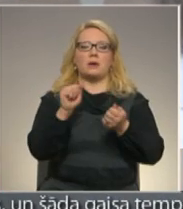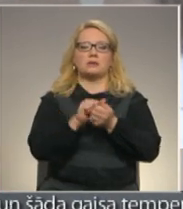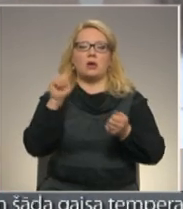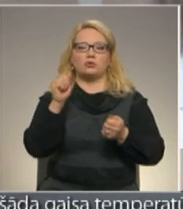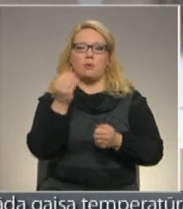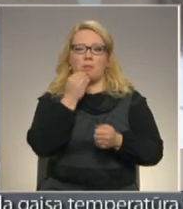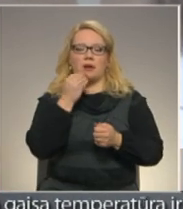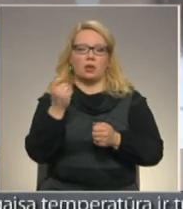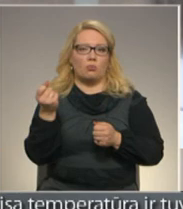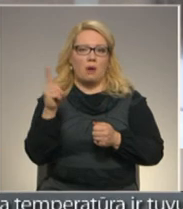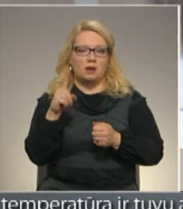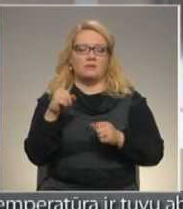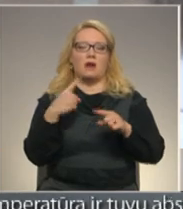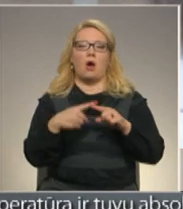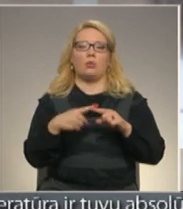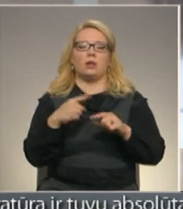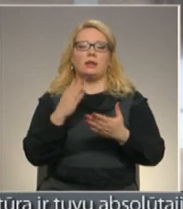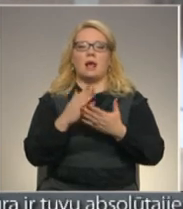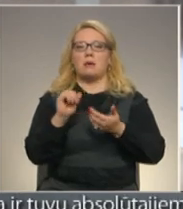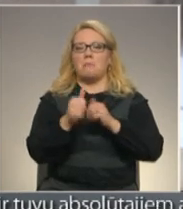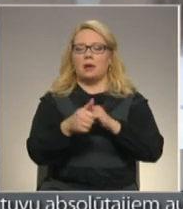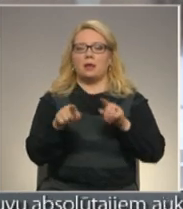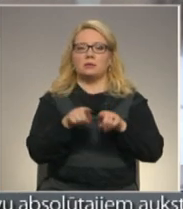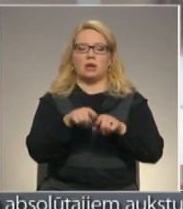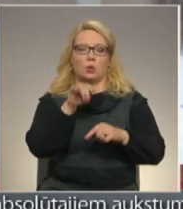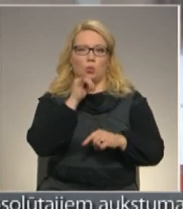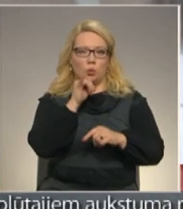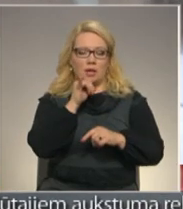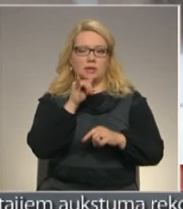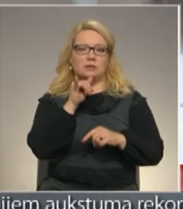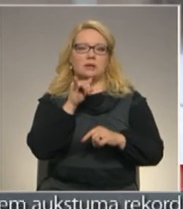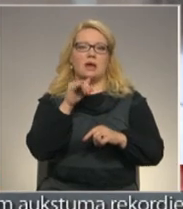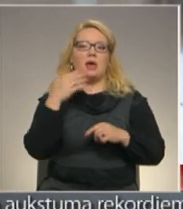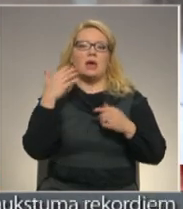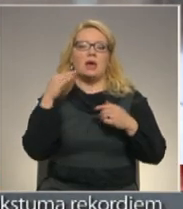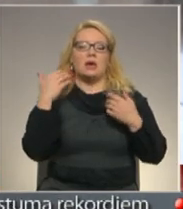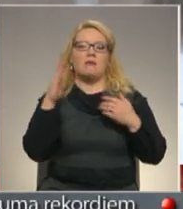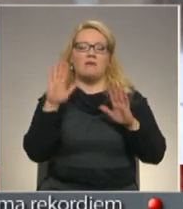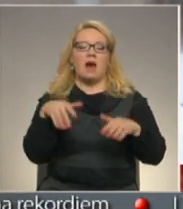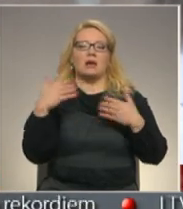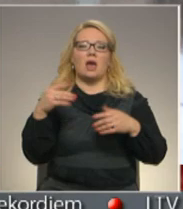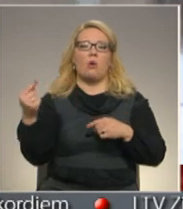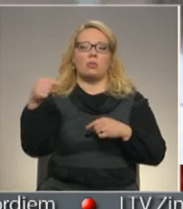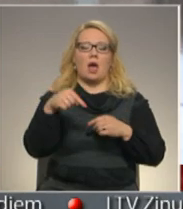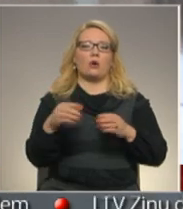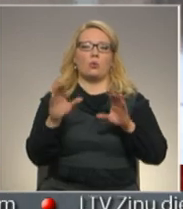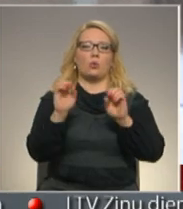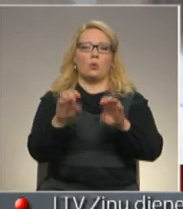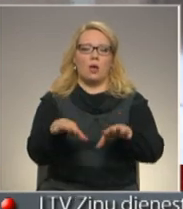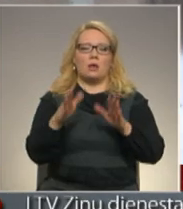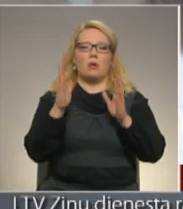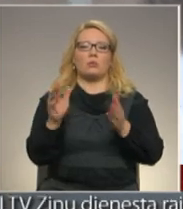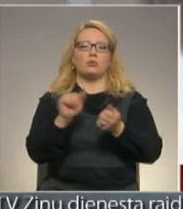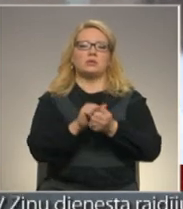pārsvarā un tiek arī mainīts ūdens. It kā jau var nākt un nolikt, bet vislabāk, tā būtu